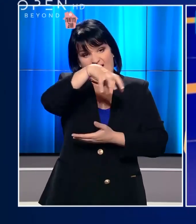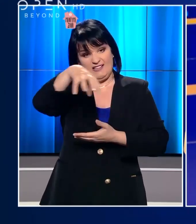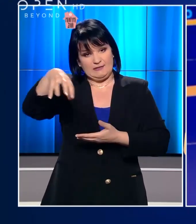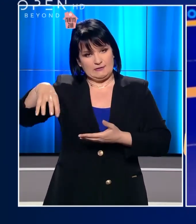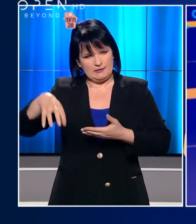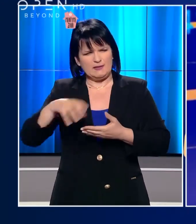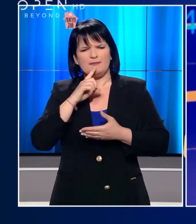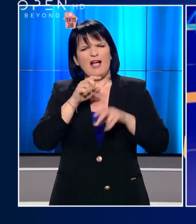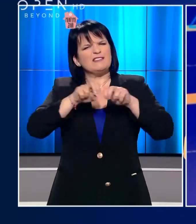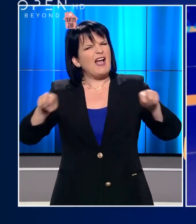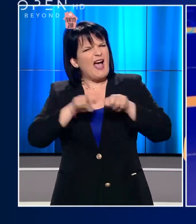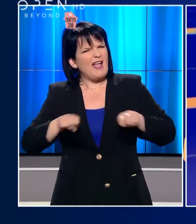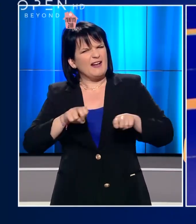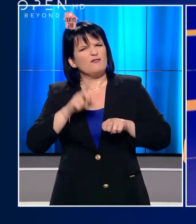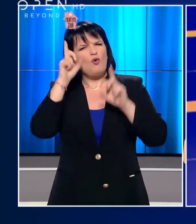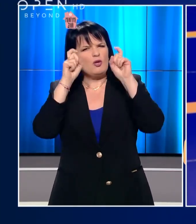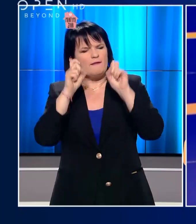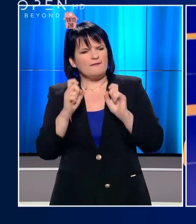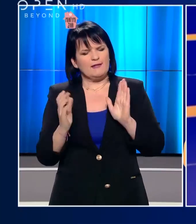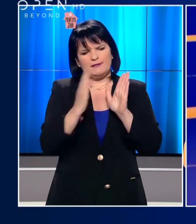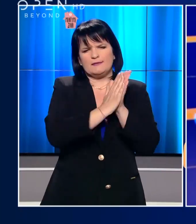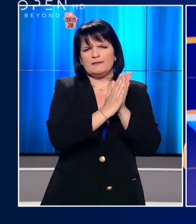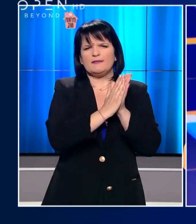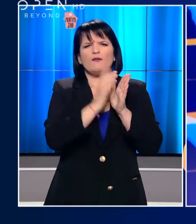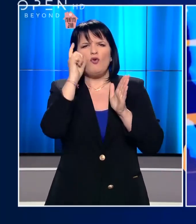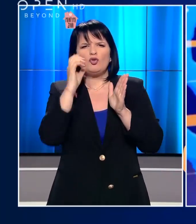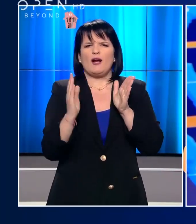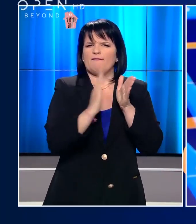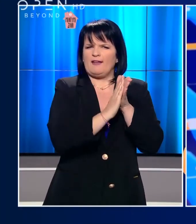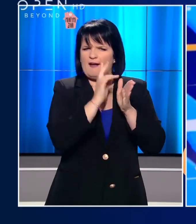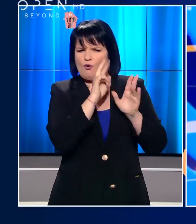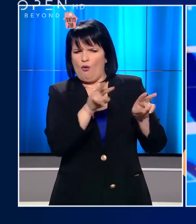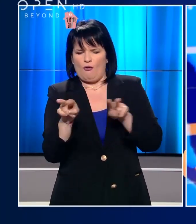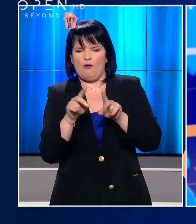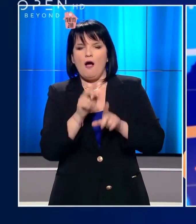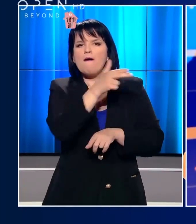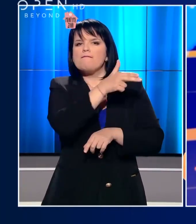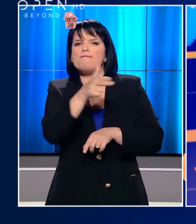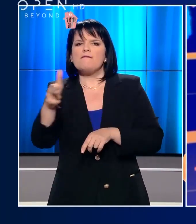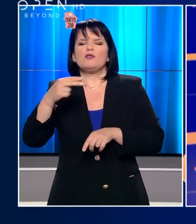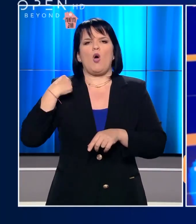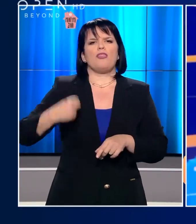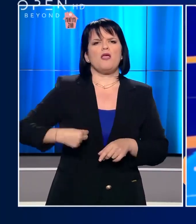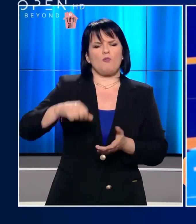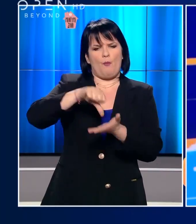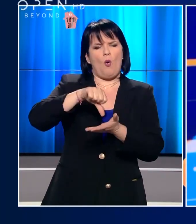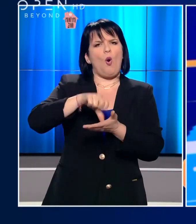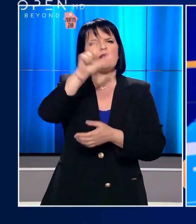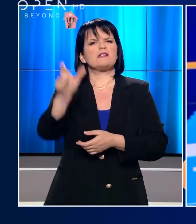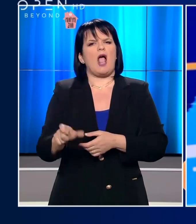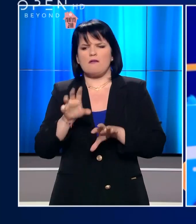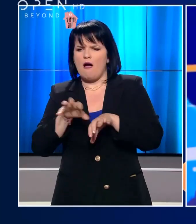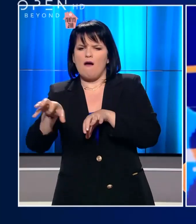φωτογραφίες πιστών στα καθίσματα. Την ίδια ώρα το γύρο του διαδικτύου κάνει βίντεο με δημάρχους Ιταλικών πόλεων που